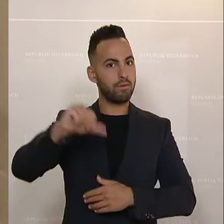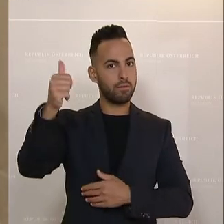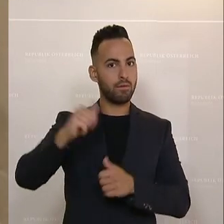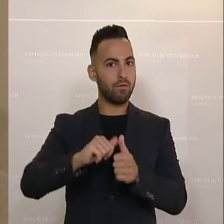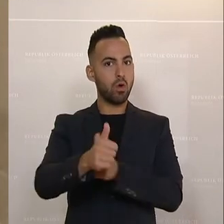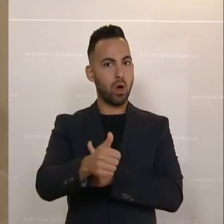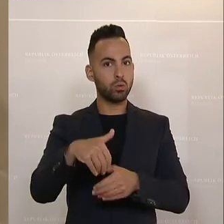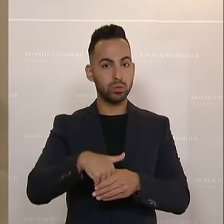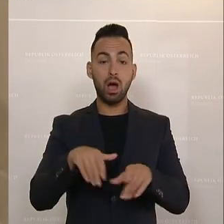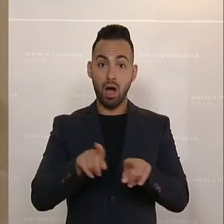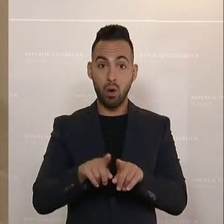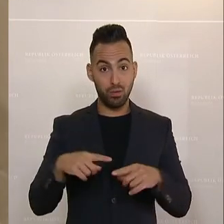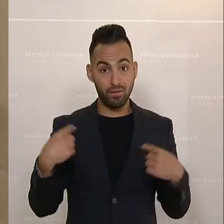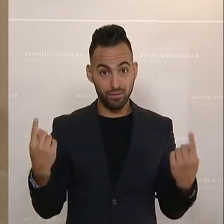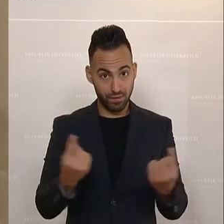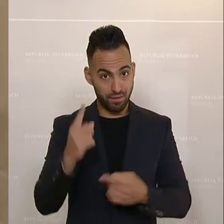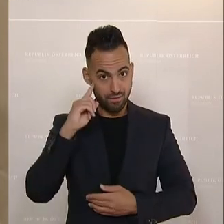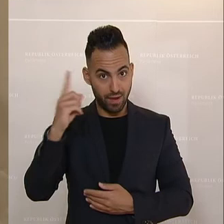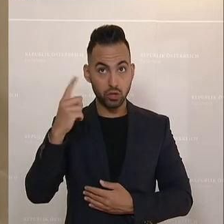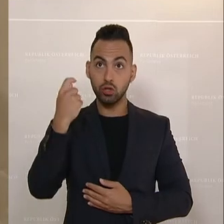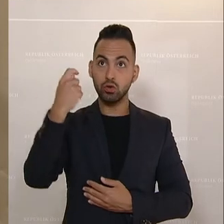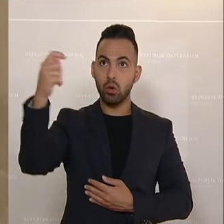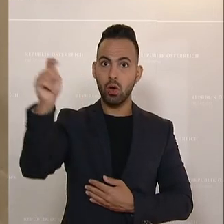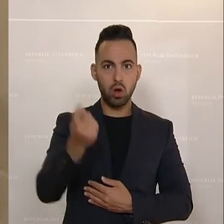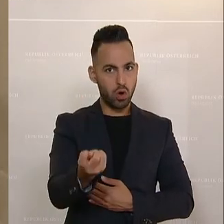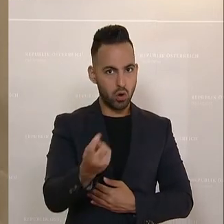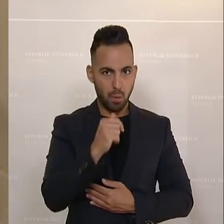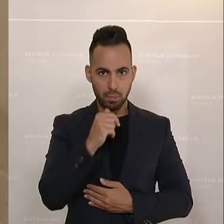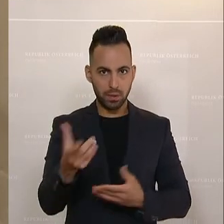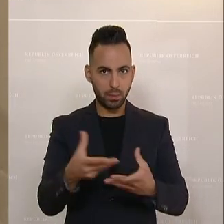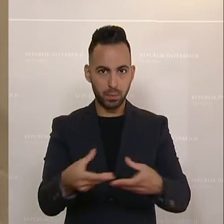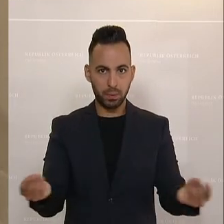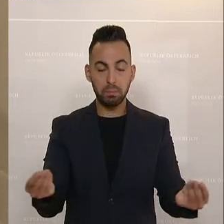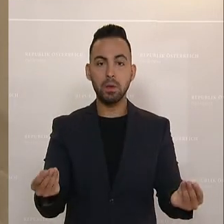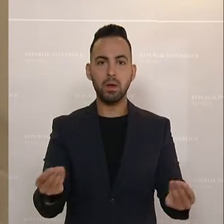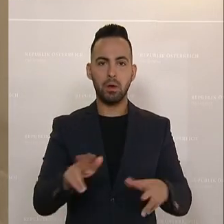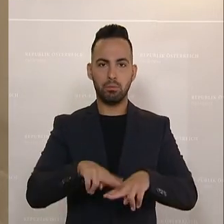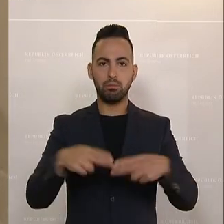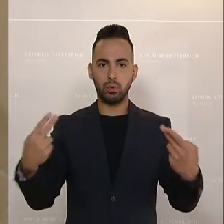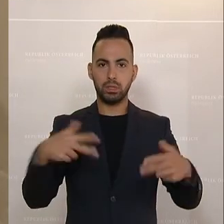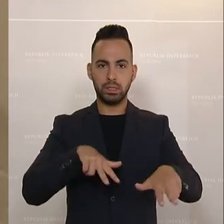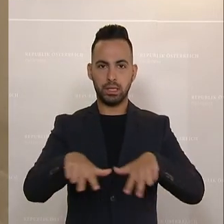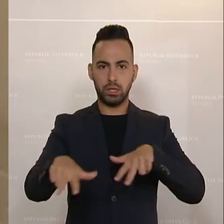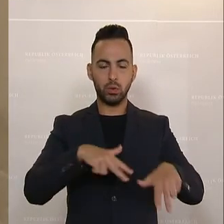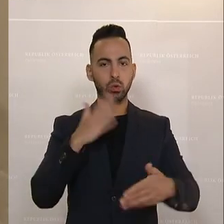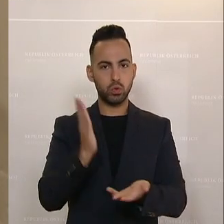wir wissen, die Teuerung wird nicht weggehen und es ist angekündigt von der Bundesregierung, im Herbst zu prüfen, welche weiteren Maßnahmen wir setzen werden.